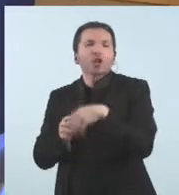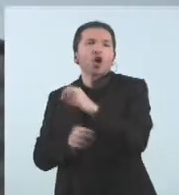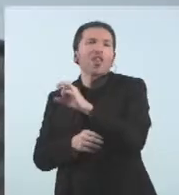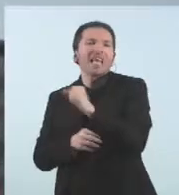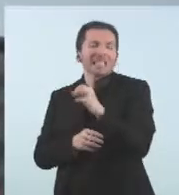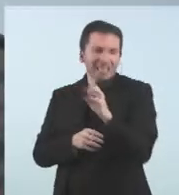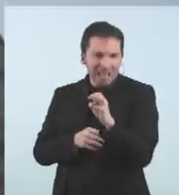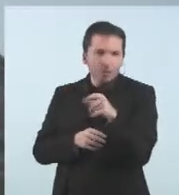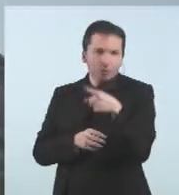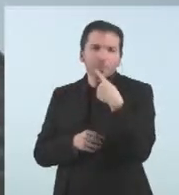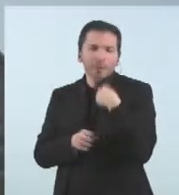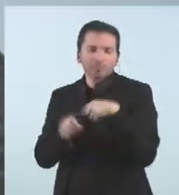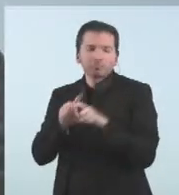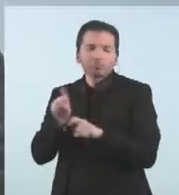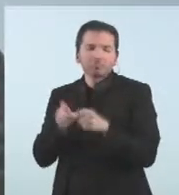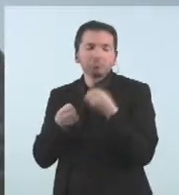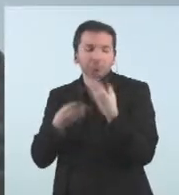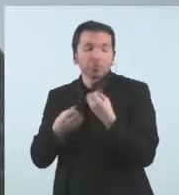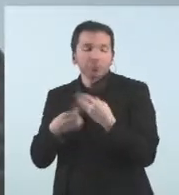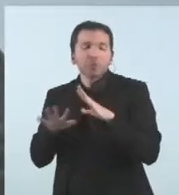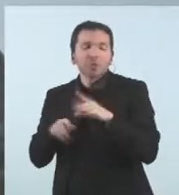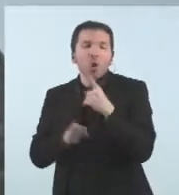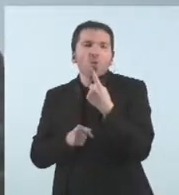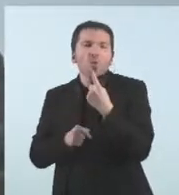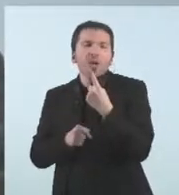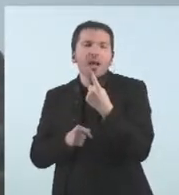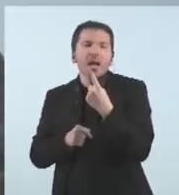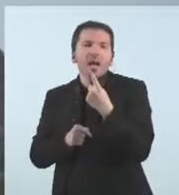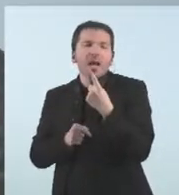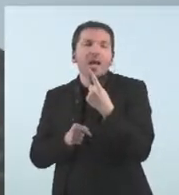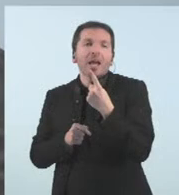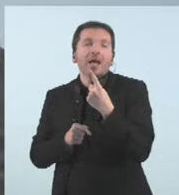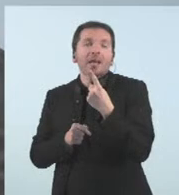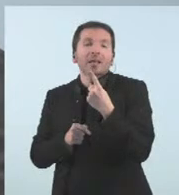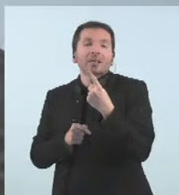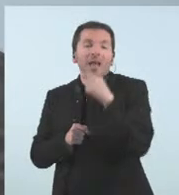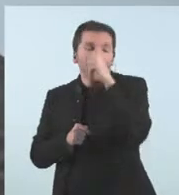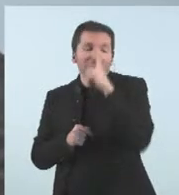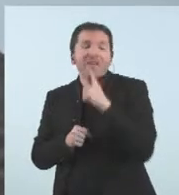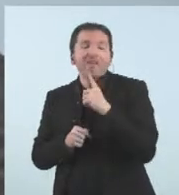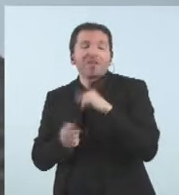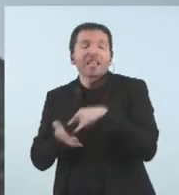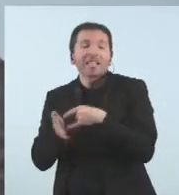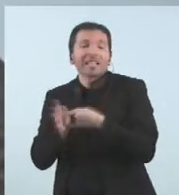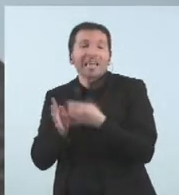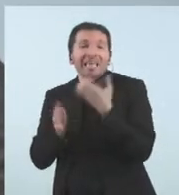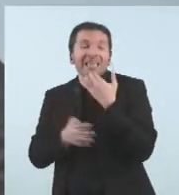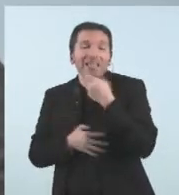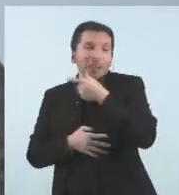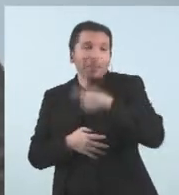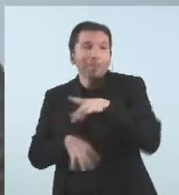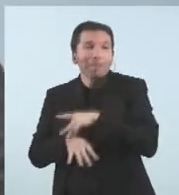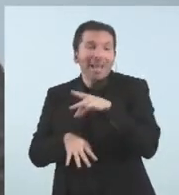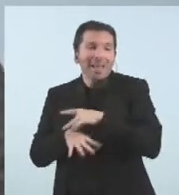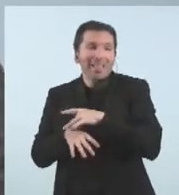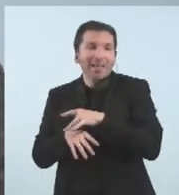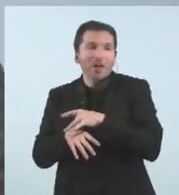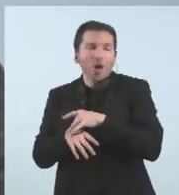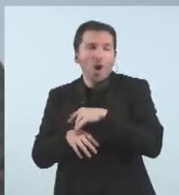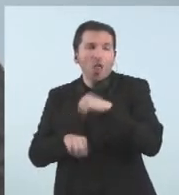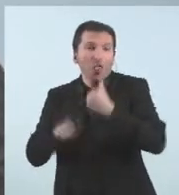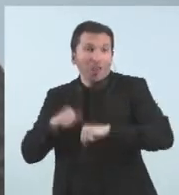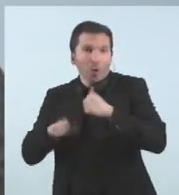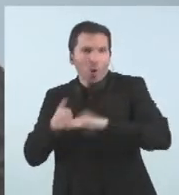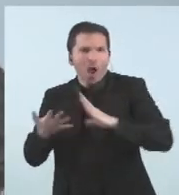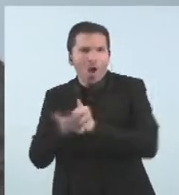de diverses coses però una d'elles és del perfil tècnic si et cauen malalts tots els cirurgians aleshores tindràs un problema amb la cirurgia si cauen malalts